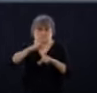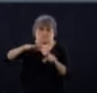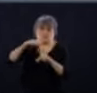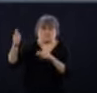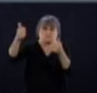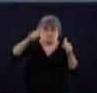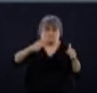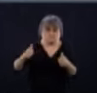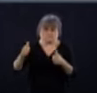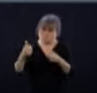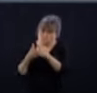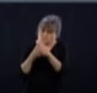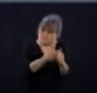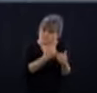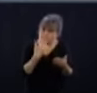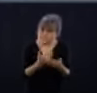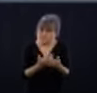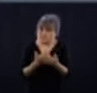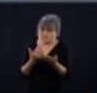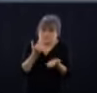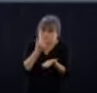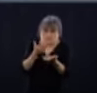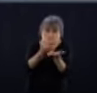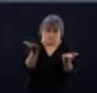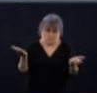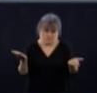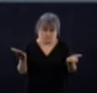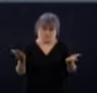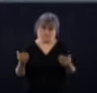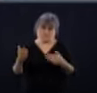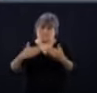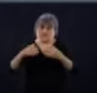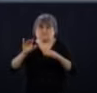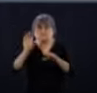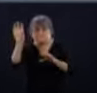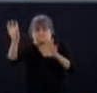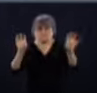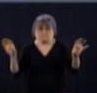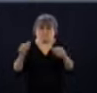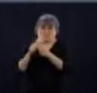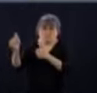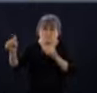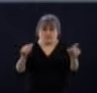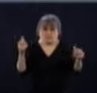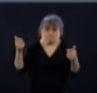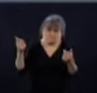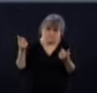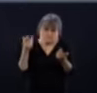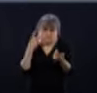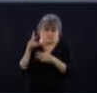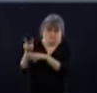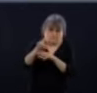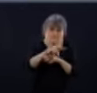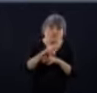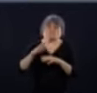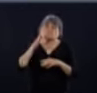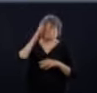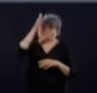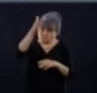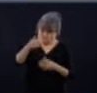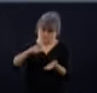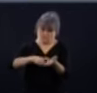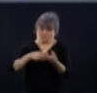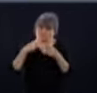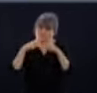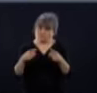de suivre la situation dans ces endroits-là, dans ces communautés-là. Et donc, on n'est pas en mesure de donner une date aujourd'hui, mais évidemment qu'avec la